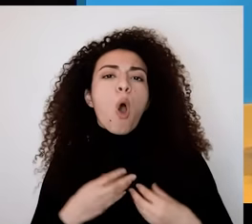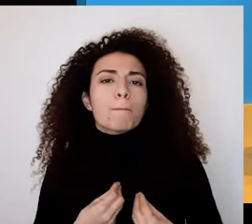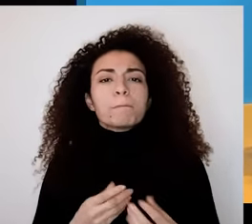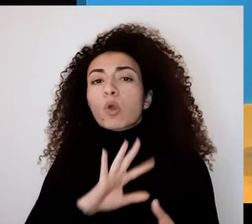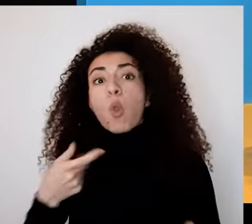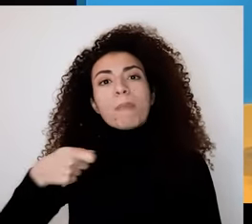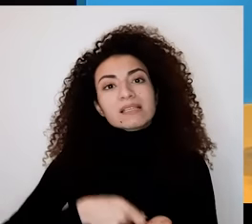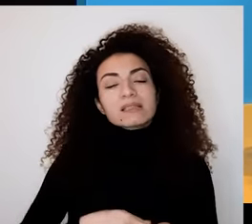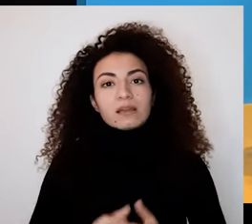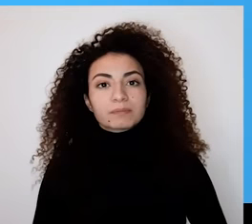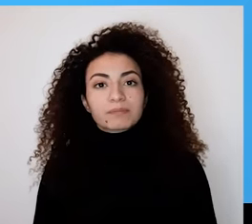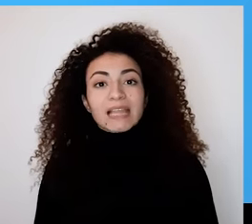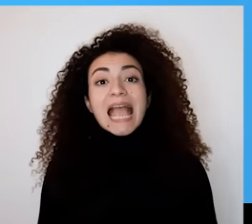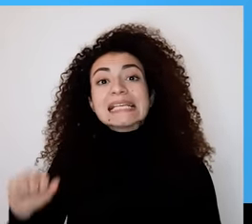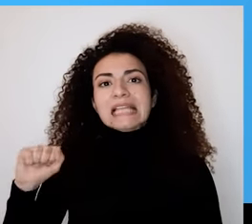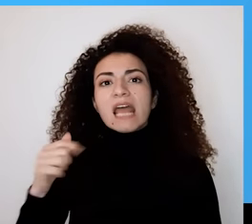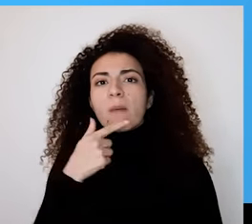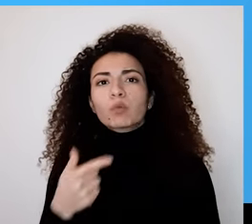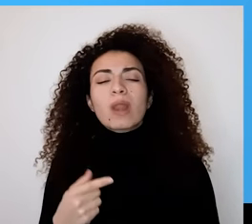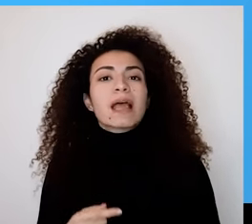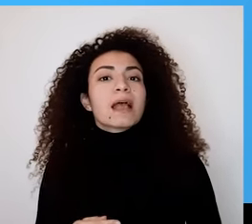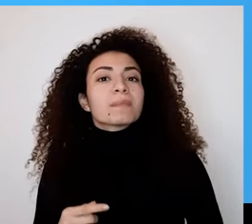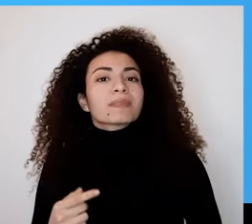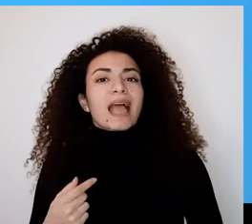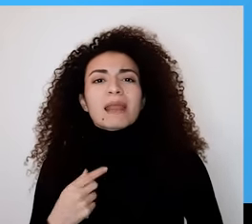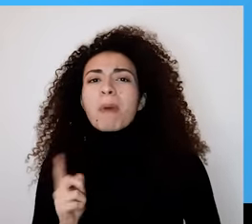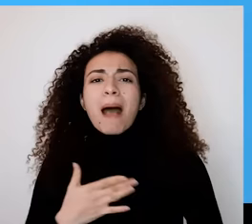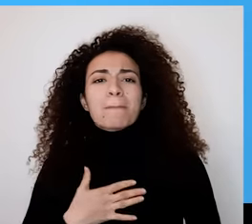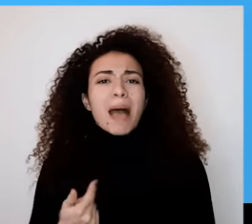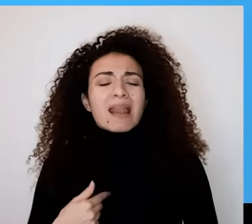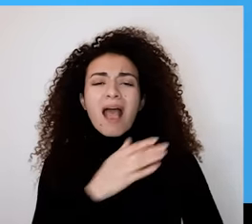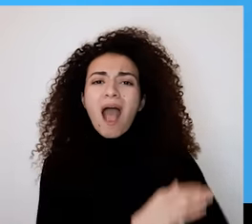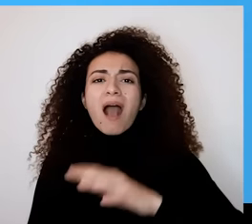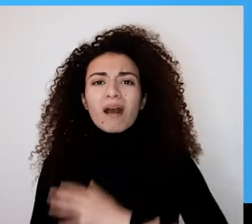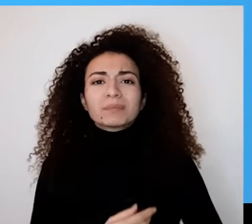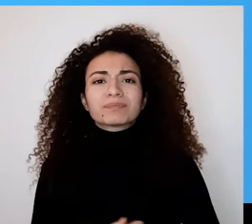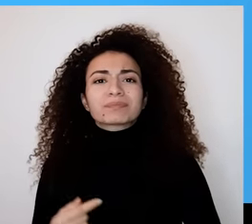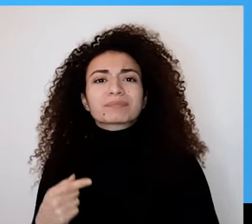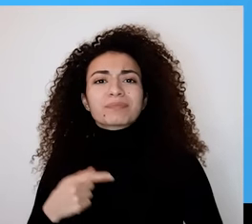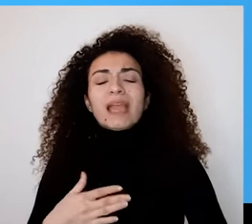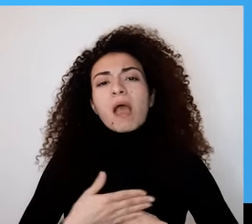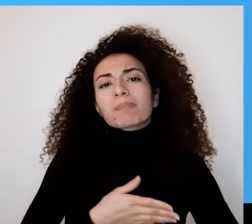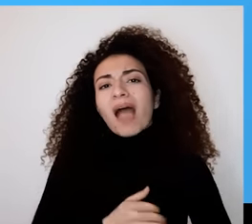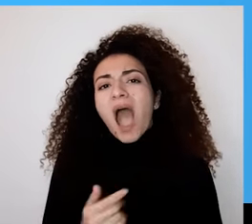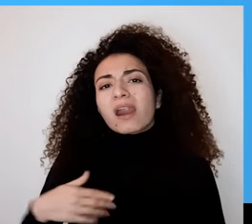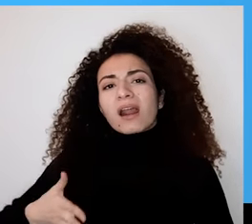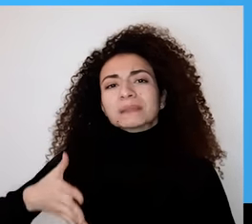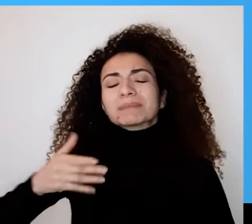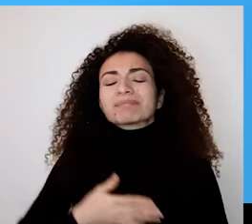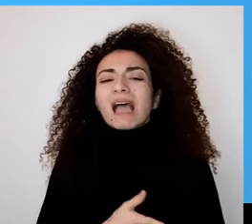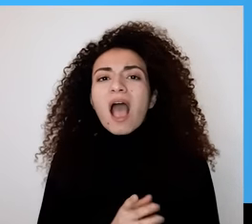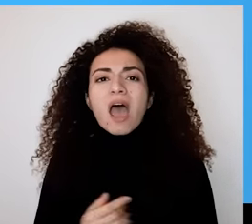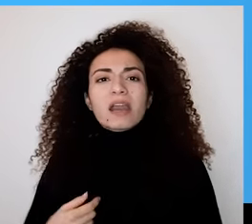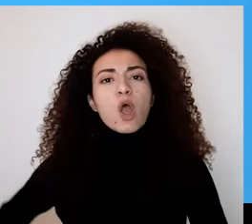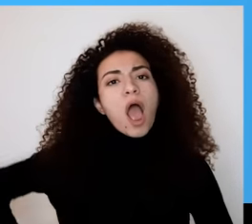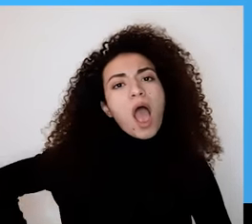بمراحل مختلفة من حياتها بتقول سارة بكره إعاقتي لأنها أخرت نموي وتسببت بإعوجاج بعمود الفقرين